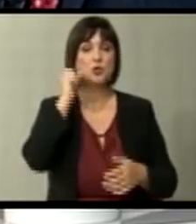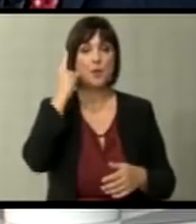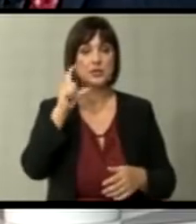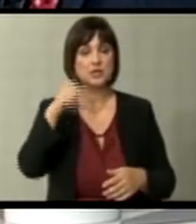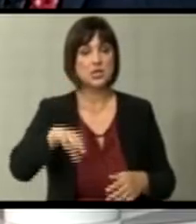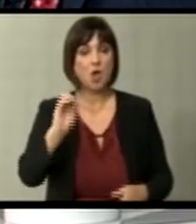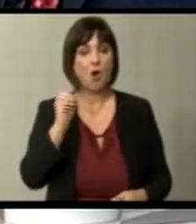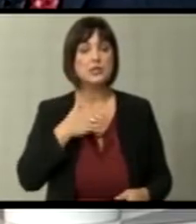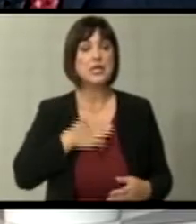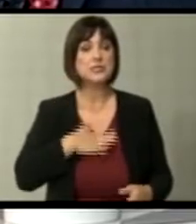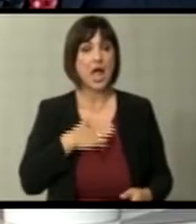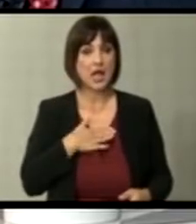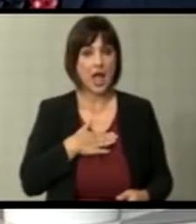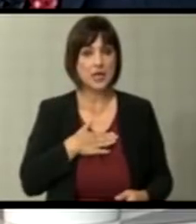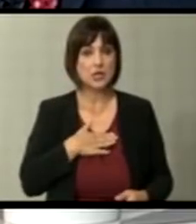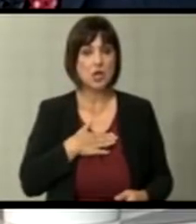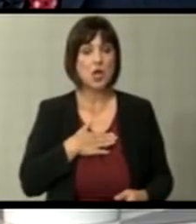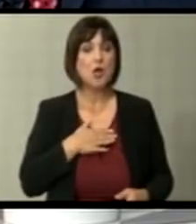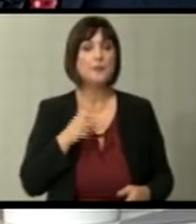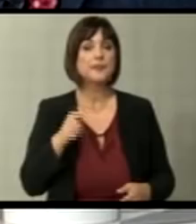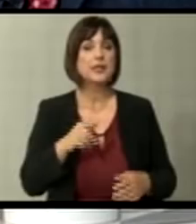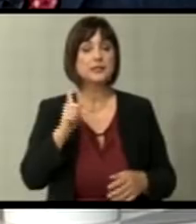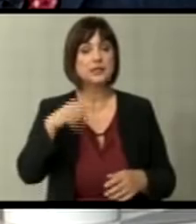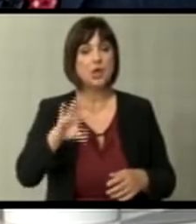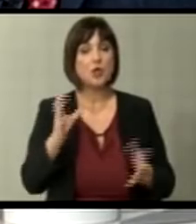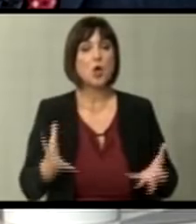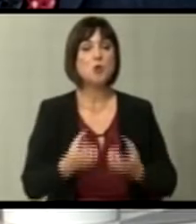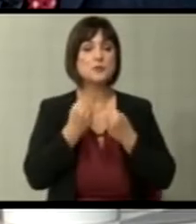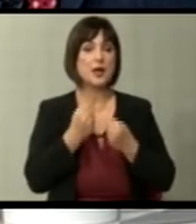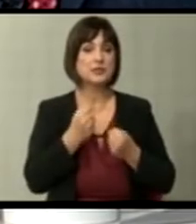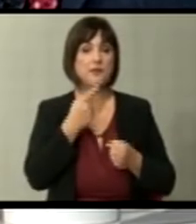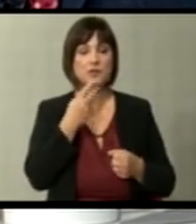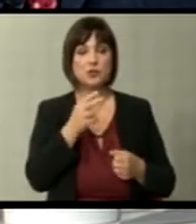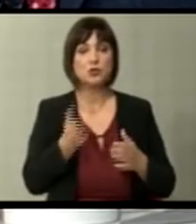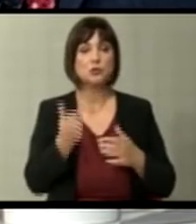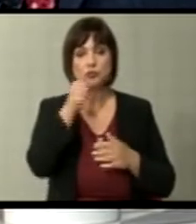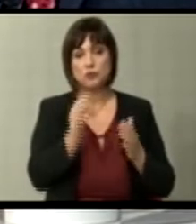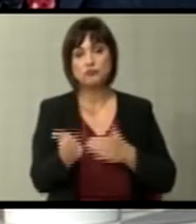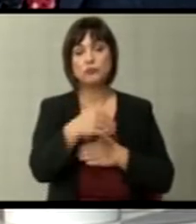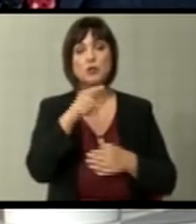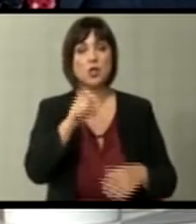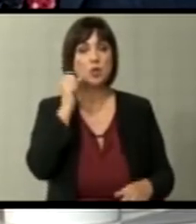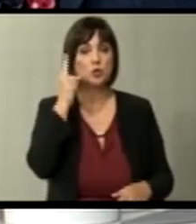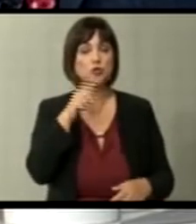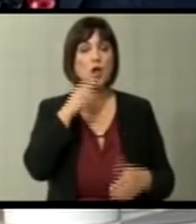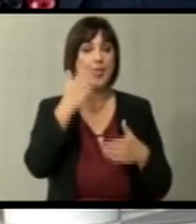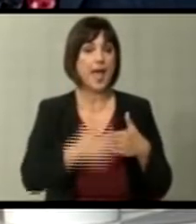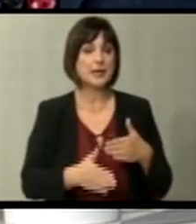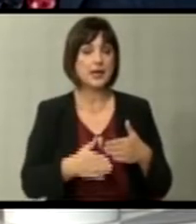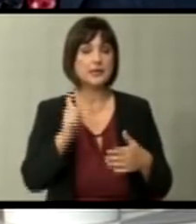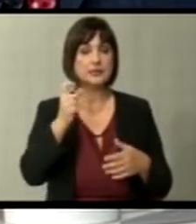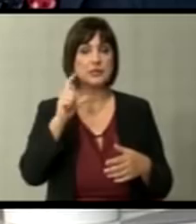САИО. Ние сакајќи, условно речено САИО да го спасиме и не видовме што зад колисите тамо се случува и што на крајот